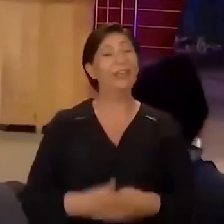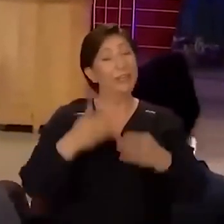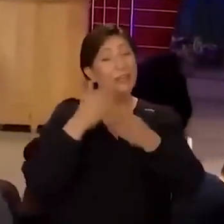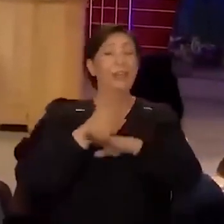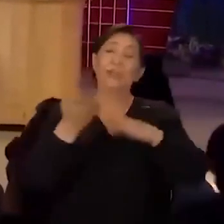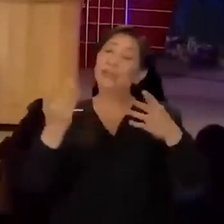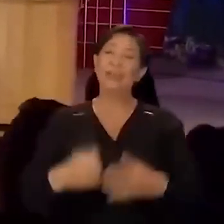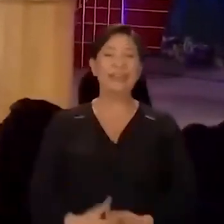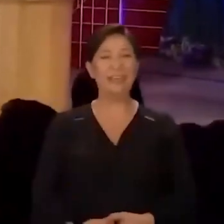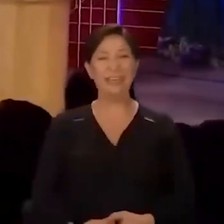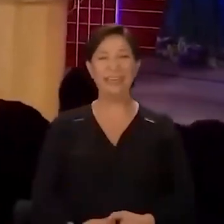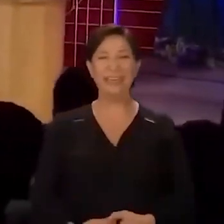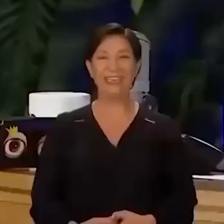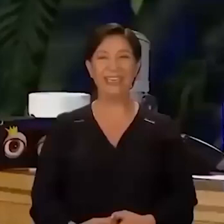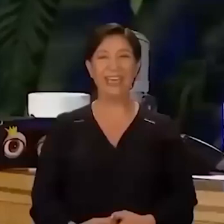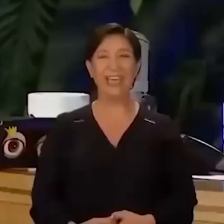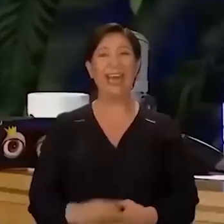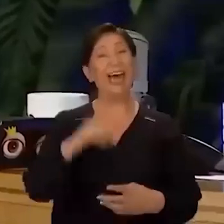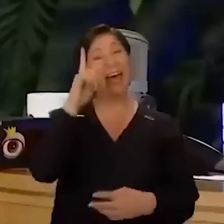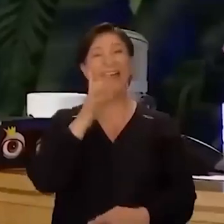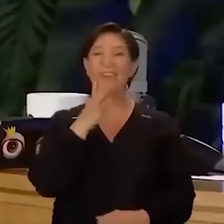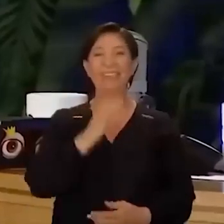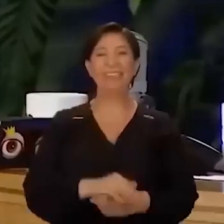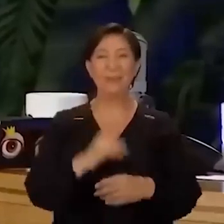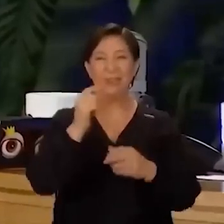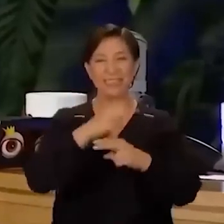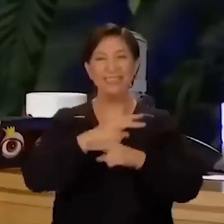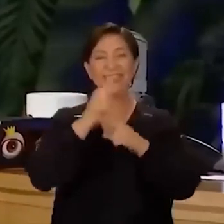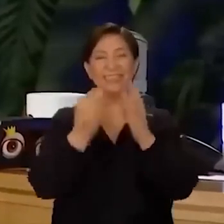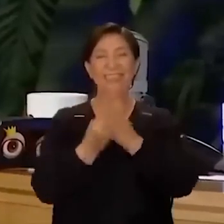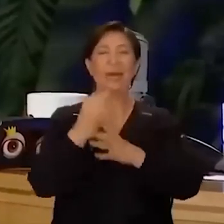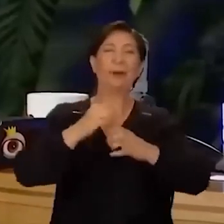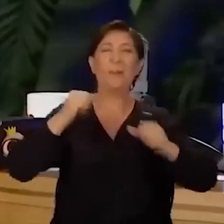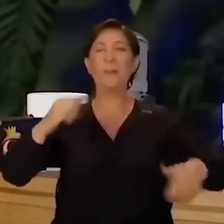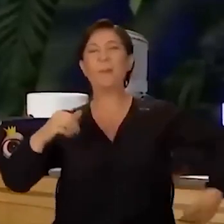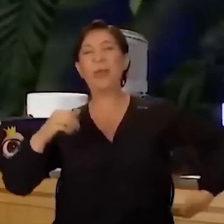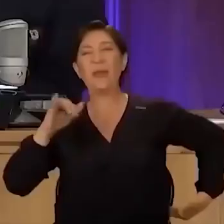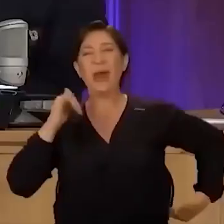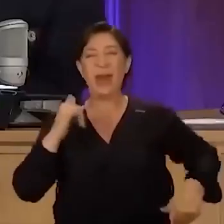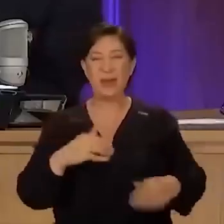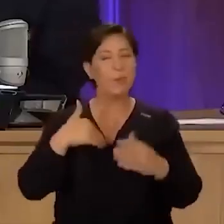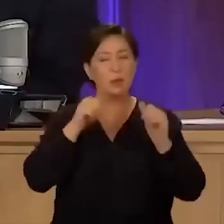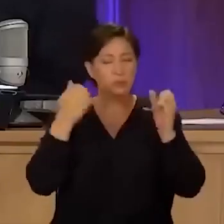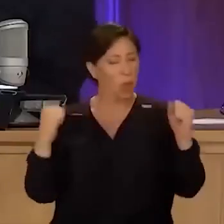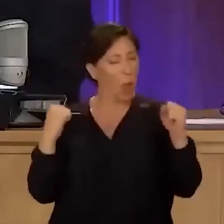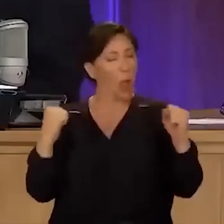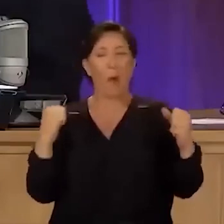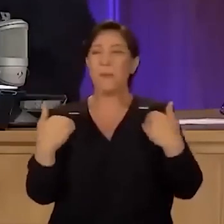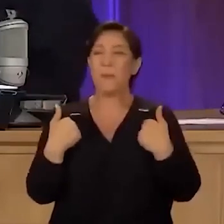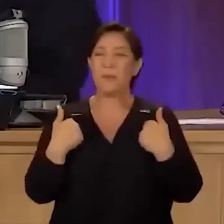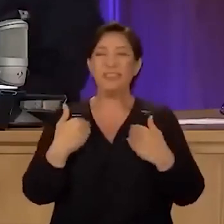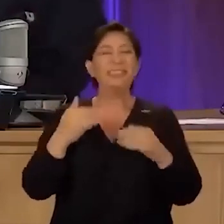Doğrudur. Ama. Biraz sabahları kalktığımda belim ağrıyor. Benim hiçbir elim ağrımıyor valla.